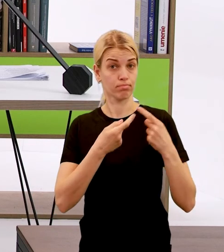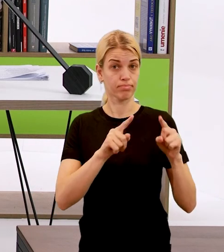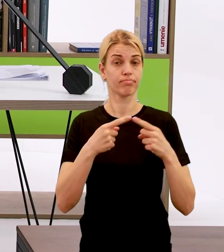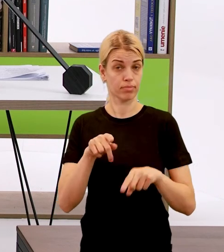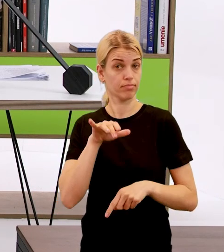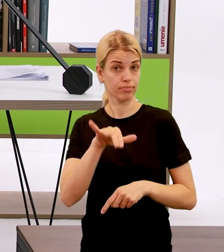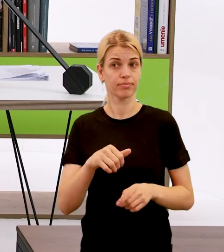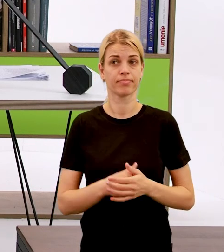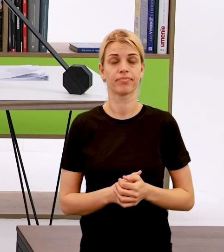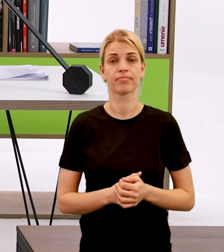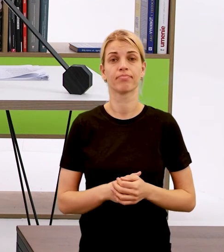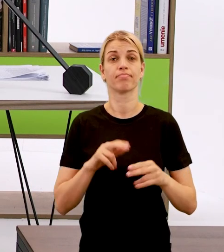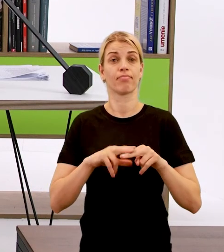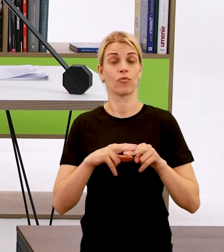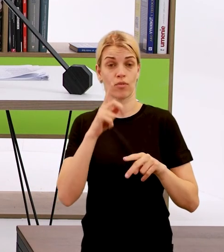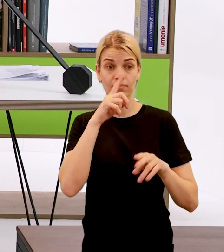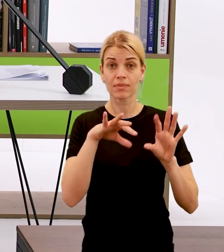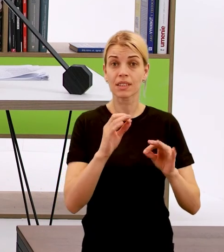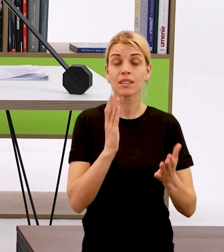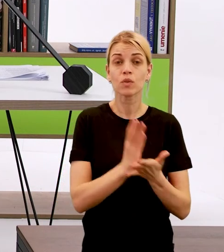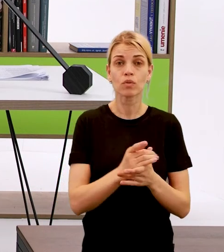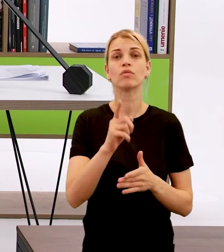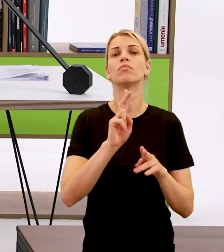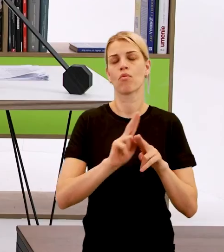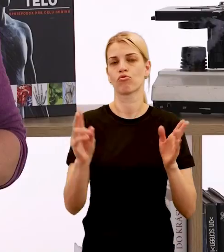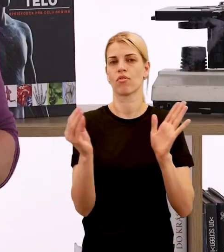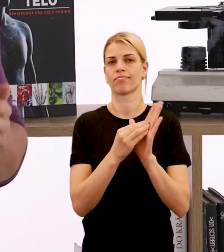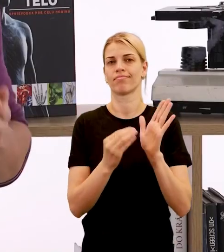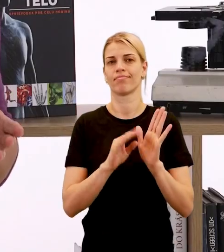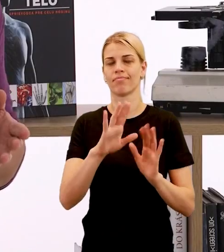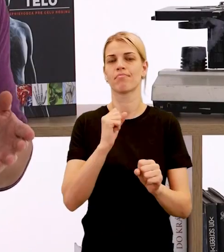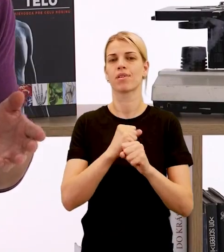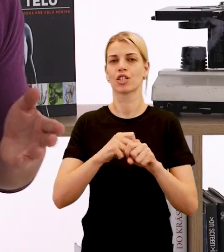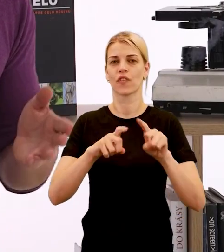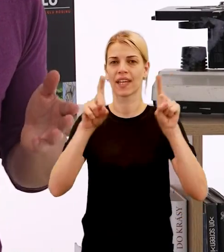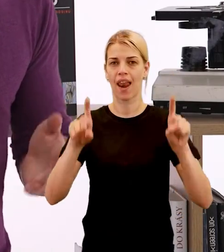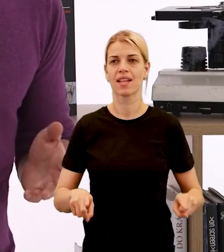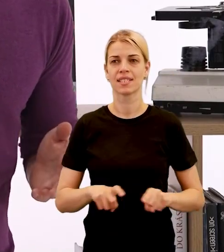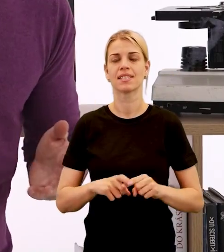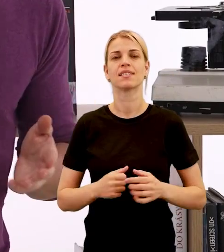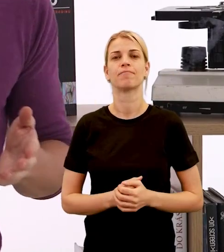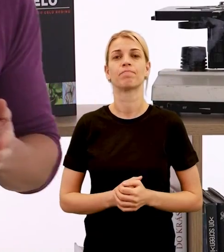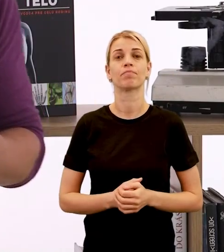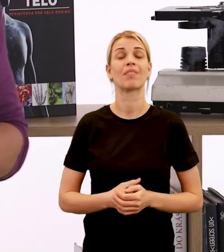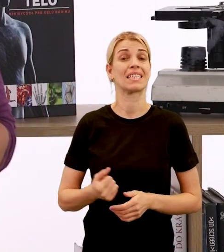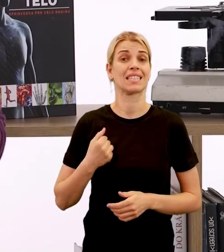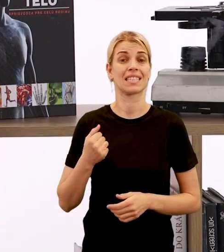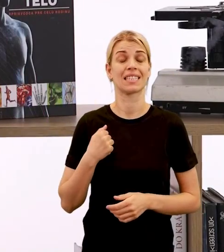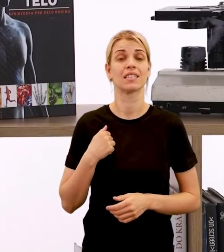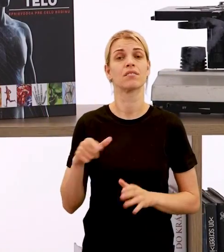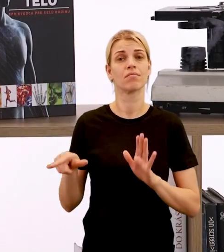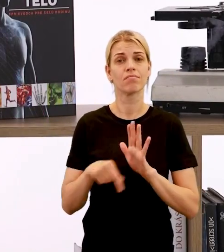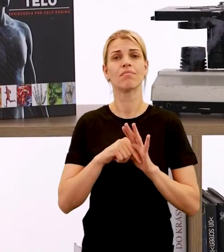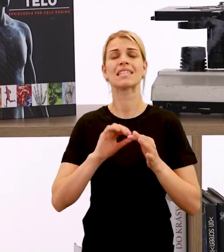si potom môžete kľudne zapísať aj do vašich pracovných lístov. Srdce spolu s cievami nám teda pripomína